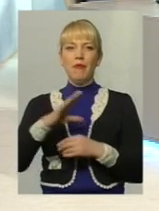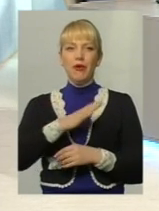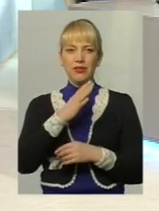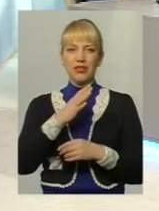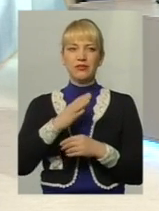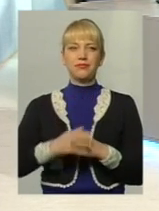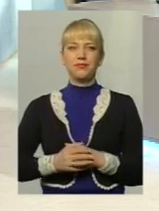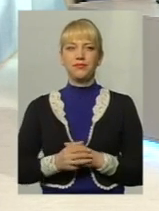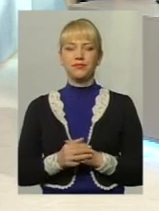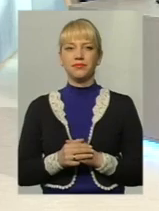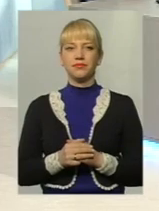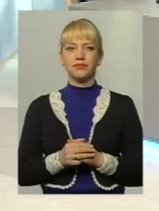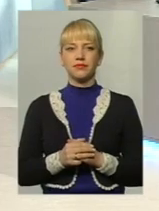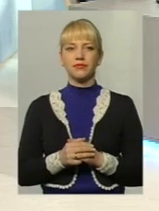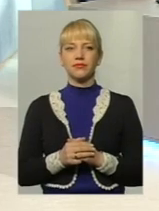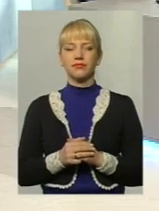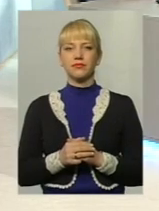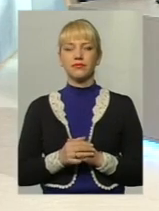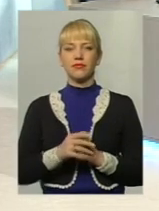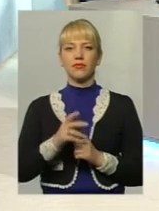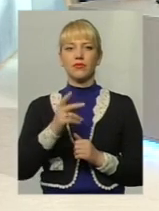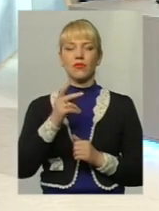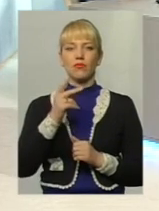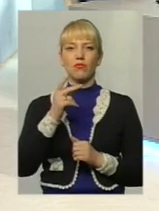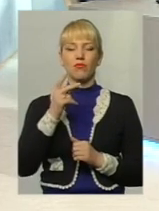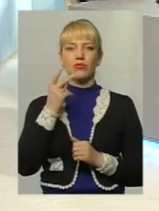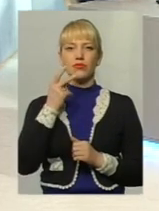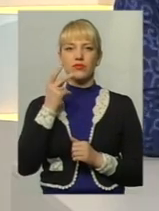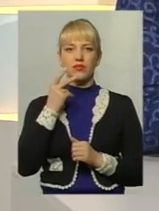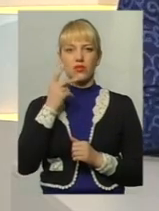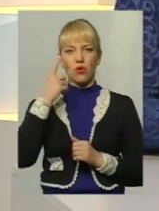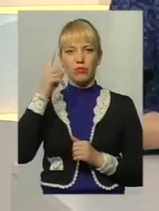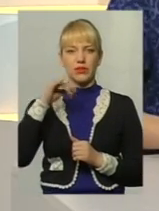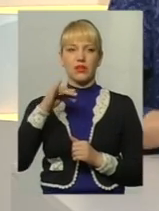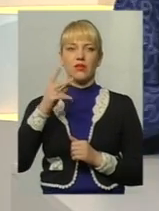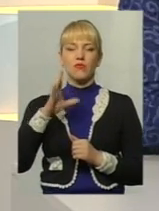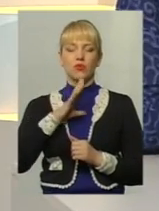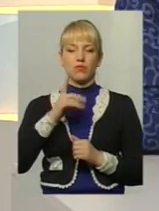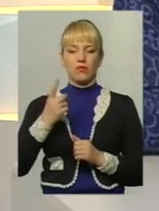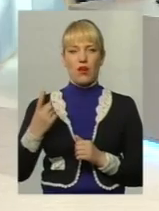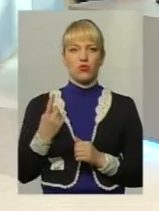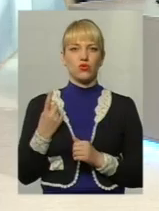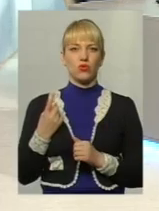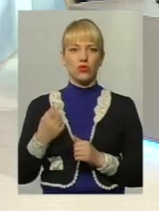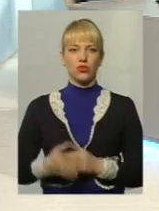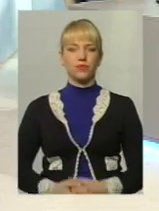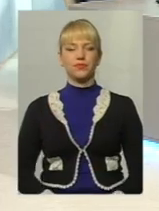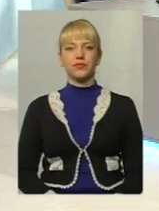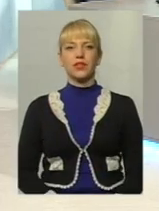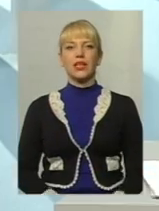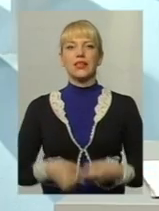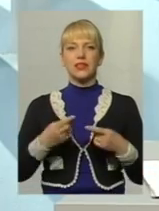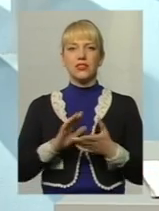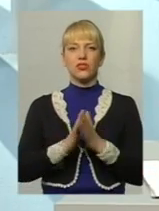обізнаним і бути постійно насторожі, постійно на старті? Дійсно,